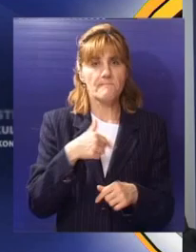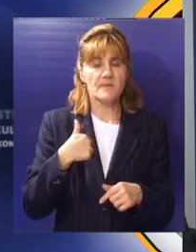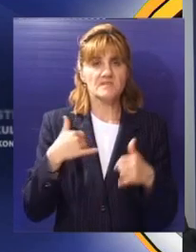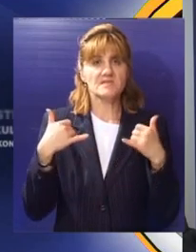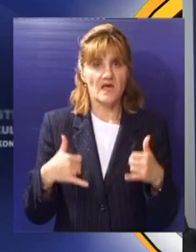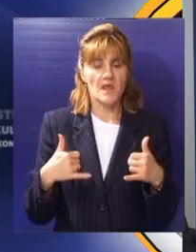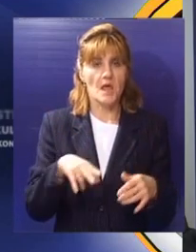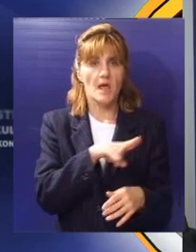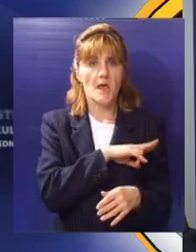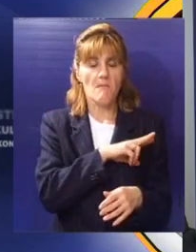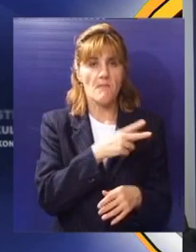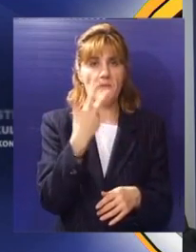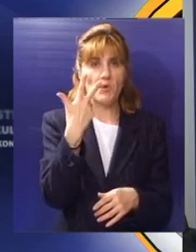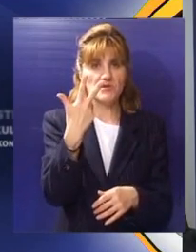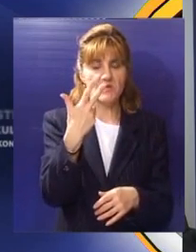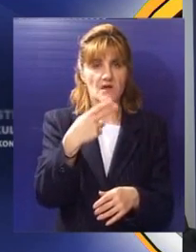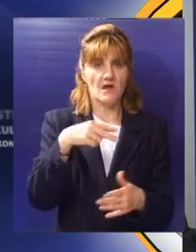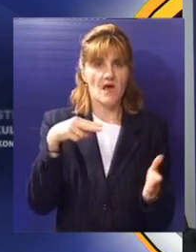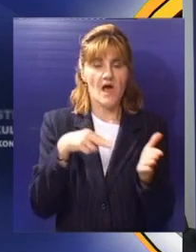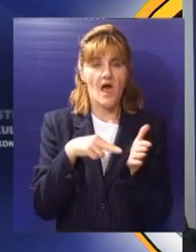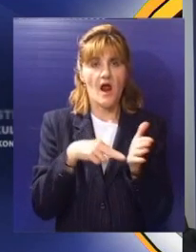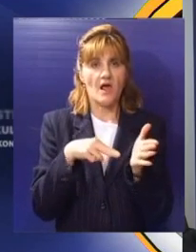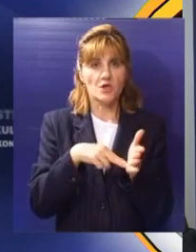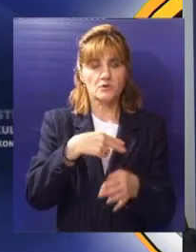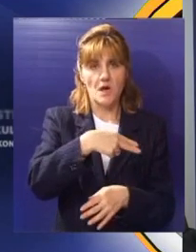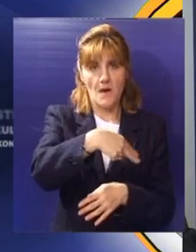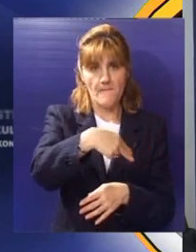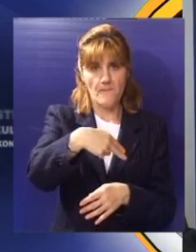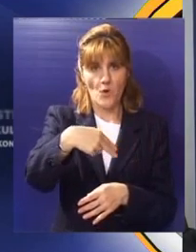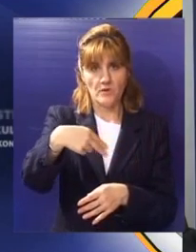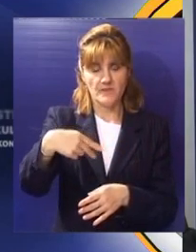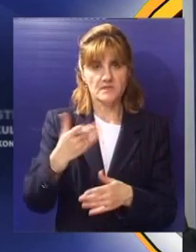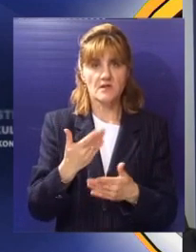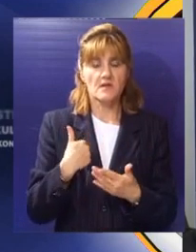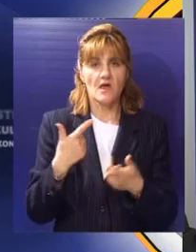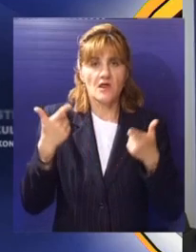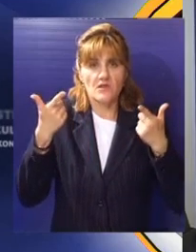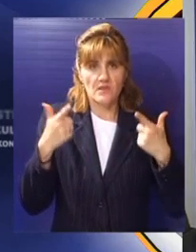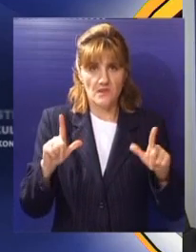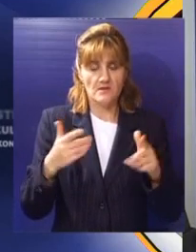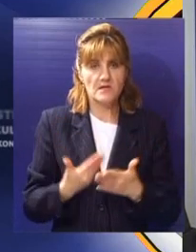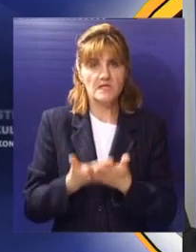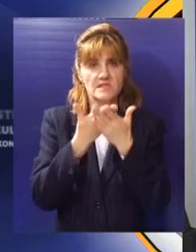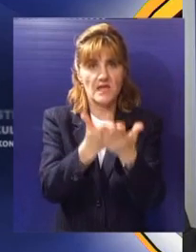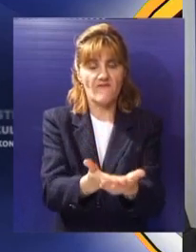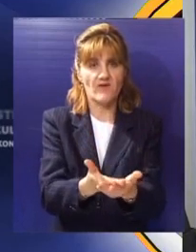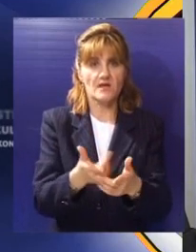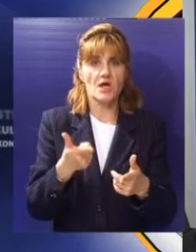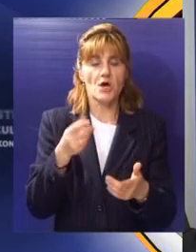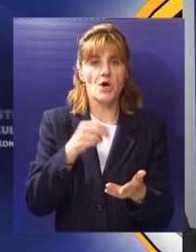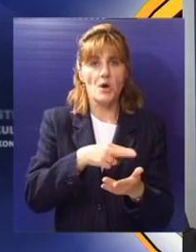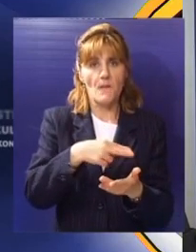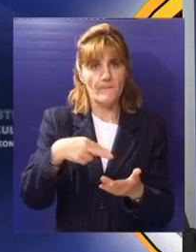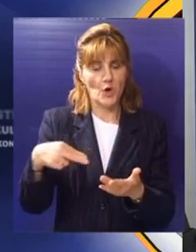tri elektronska potpisa, odnosno tri kuće koje su oblašćene za izdavanje elektronskog potpisa. Jedan od njih je